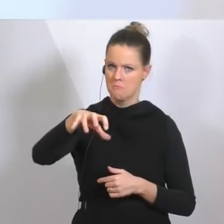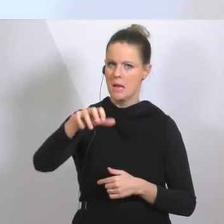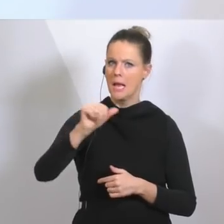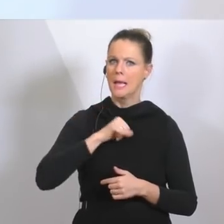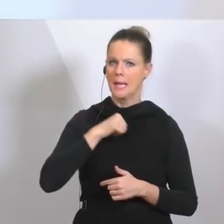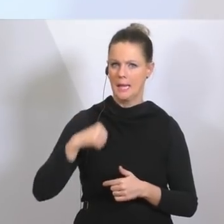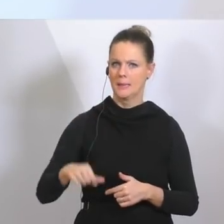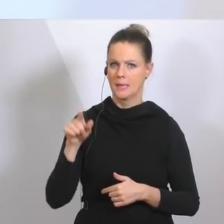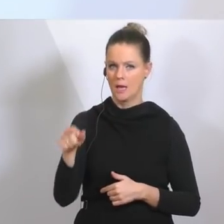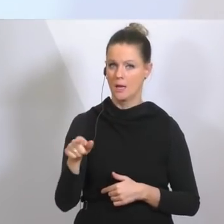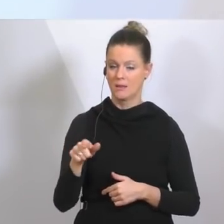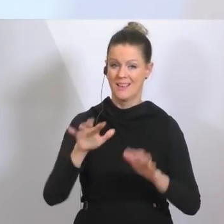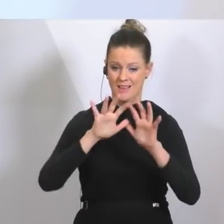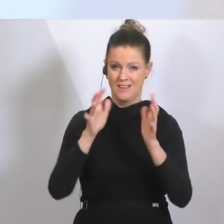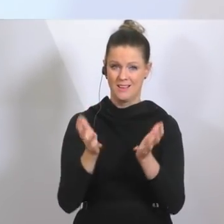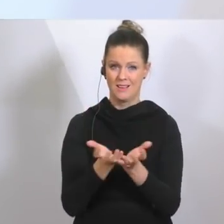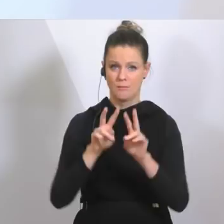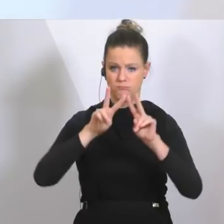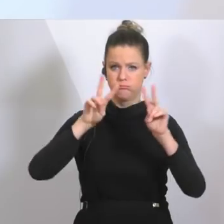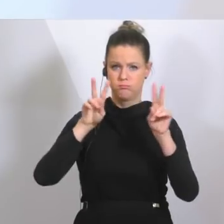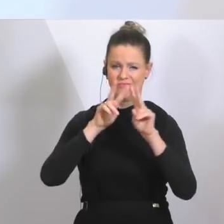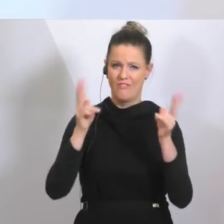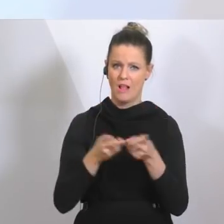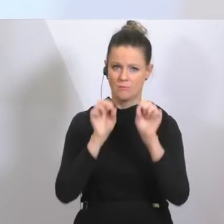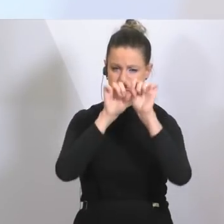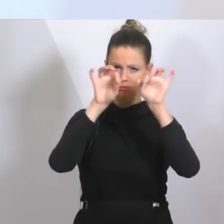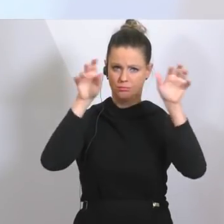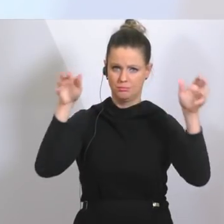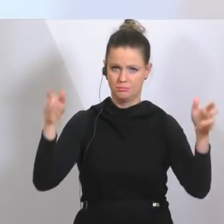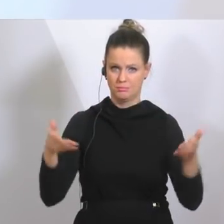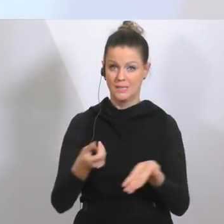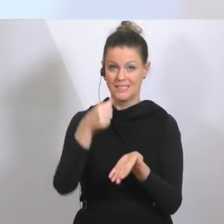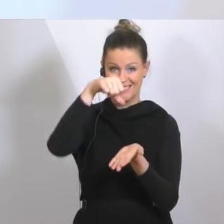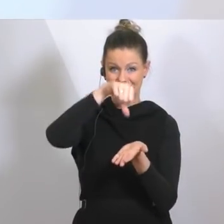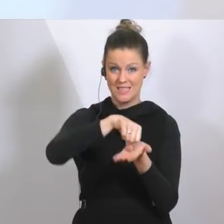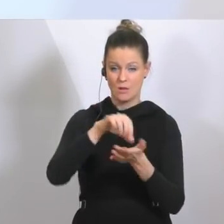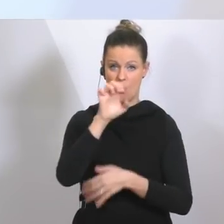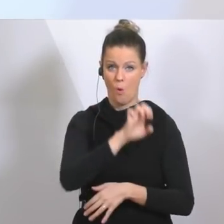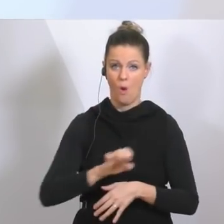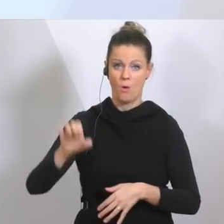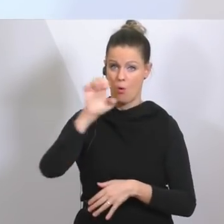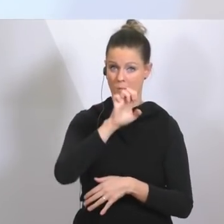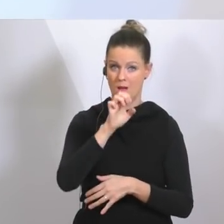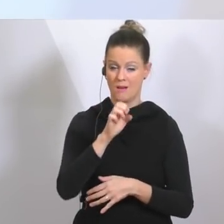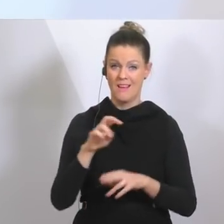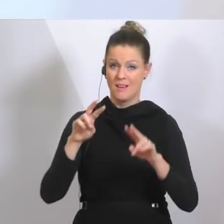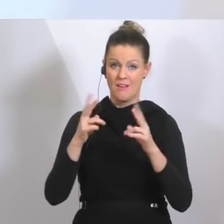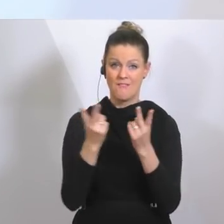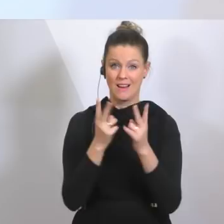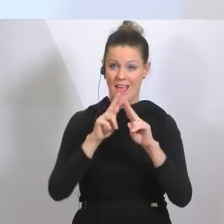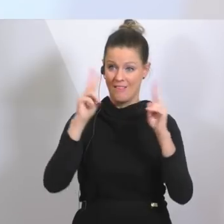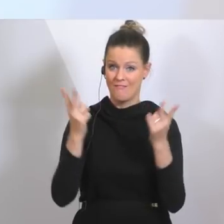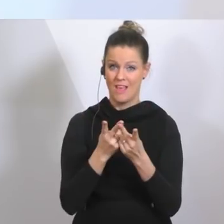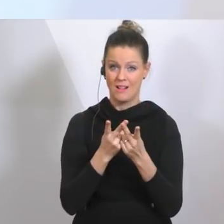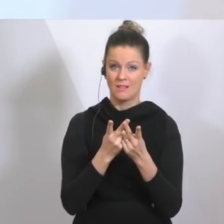In China wurde eine globale Pandemie mit dem Epizentrum Europa. Wir haben die größten Steigerungsraten weltweit in Europa